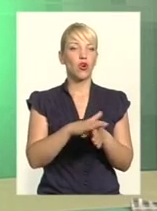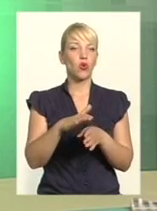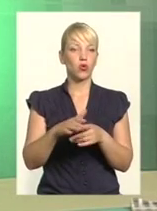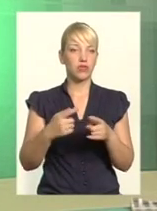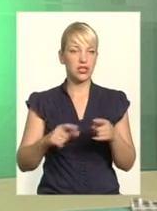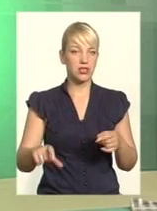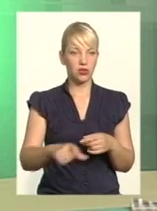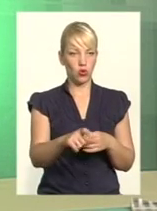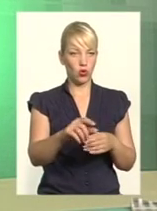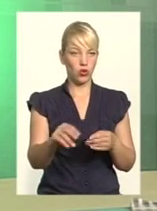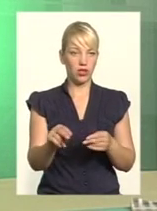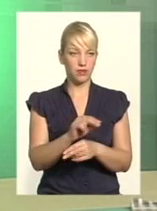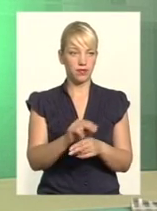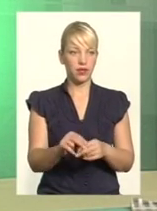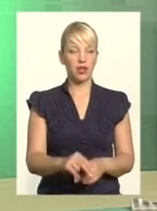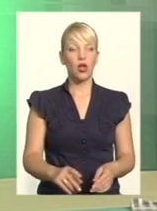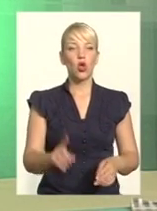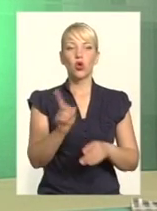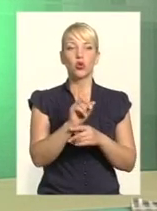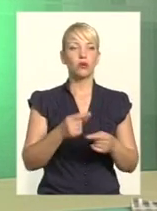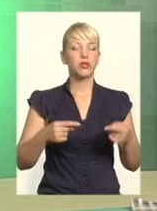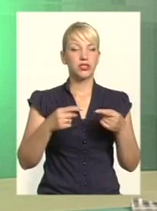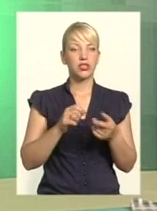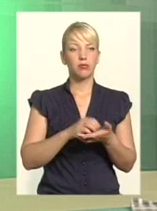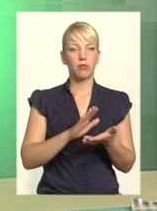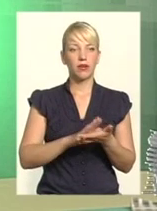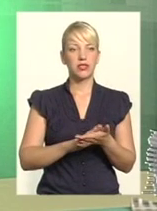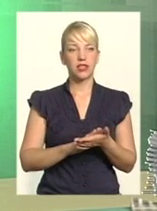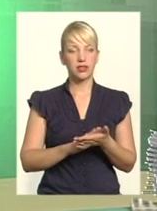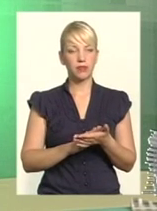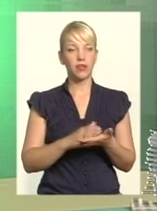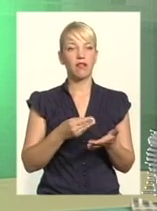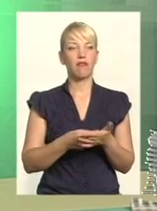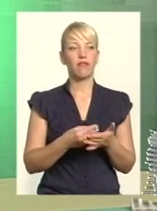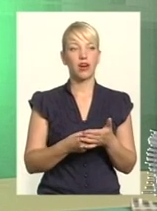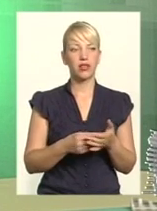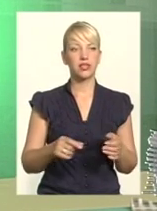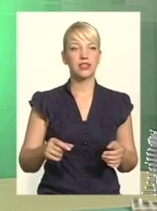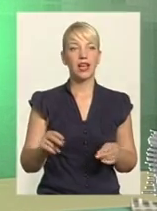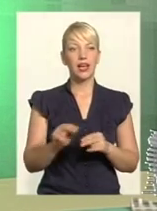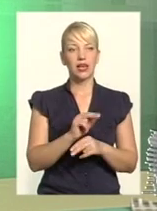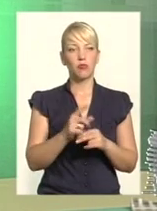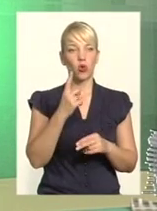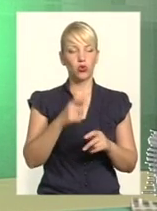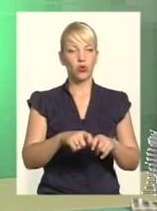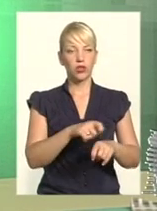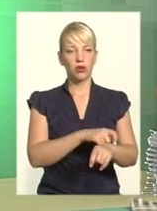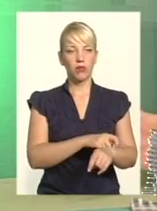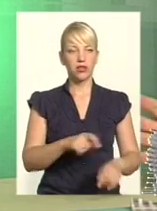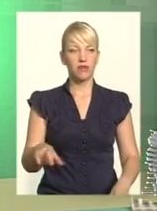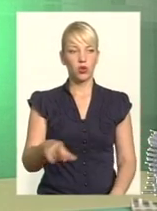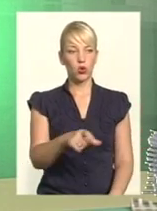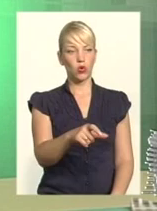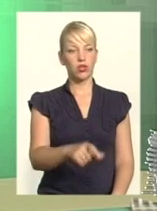надзвичайно чітко прописані. Це перше. Друге. Вартість ремонту одного кілометра дороги, от